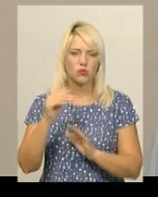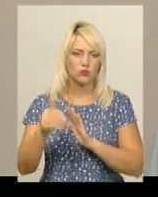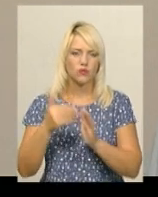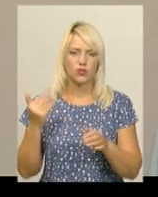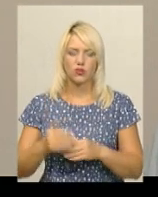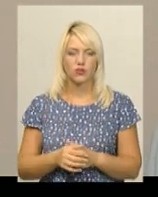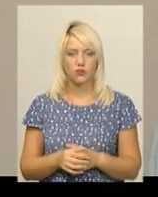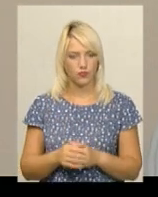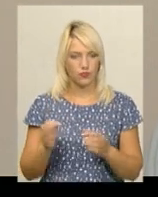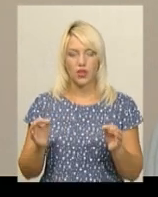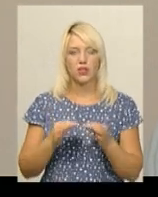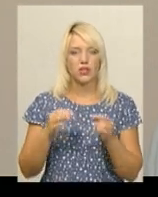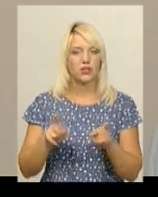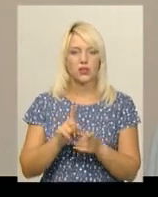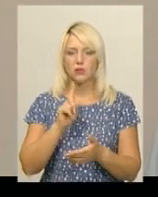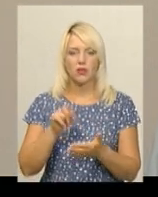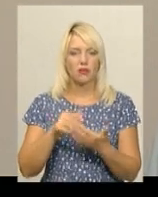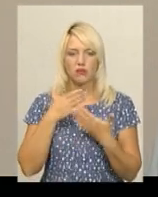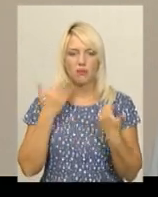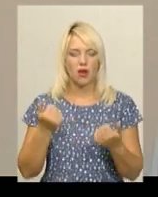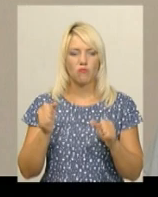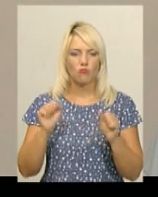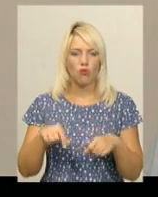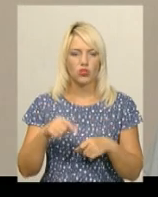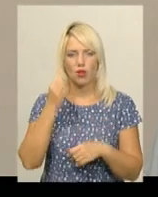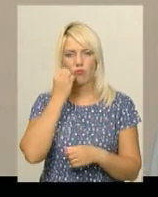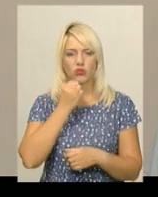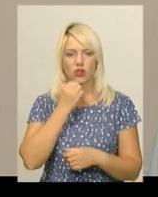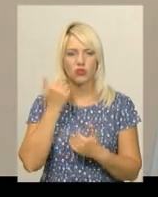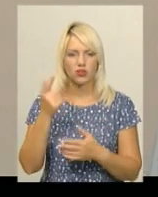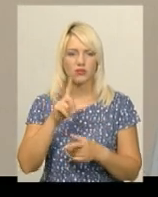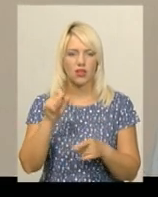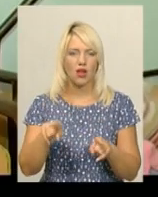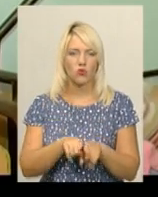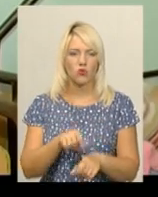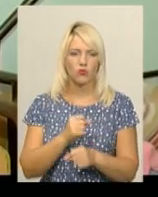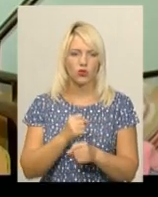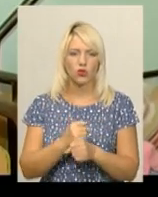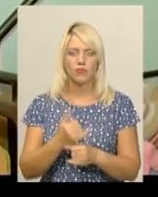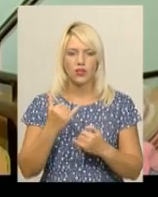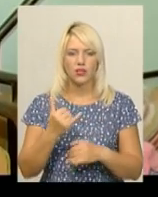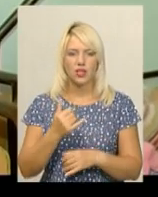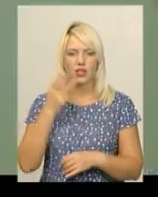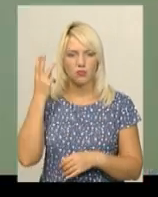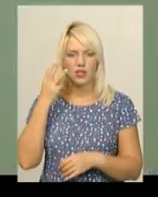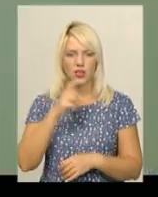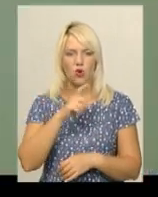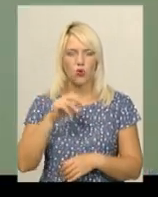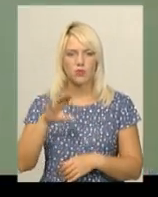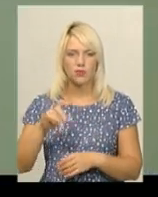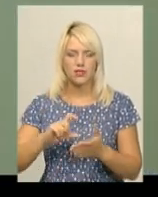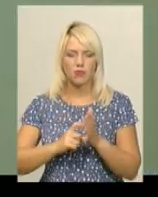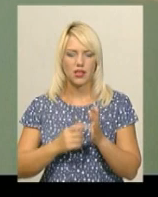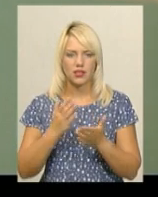В принципі, ніяких таких запитань немає. Навіть можна подякувати їм за таку роботу. Нині у Хмельницькому, окрім хоспісних палат, є